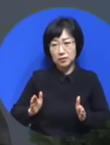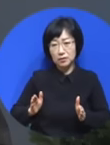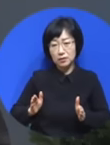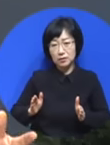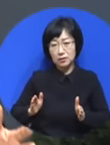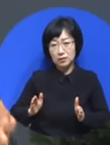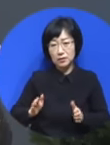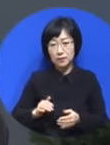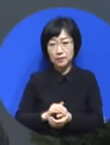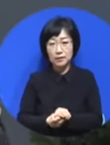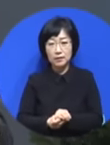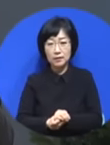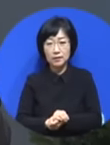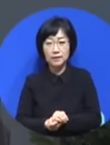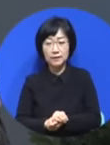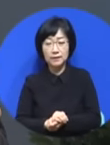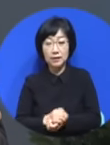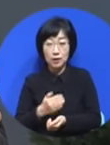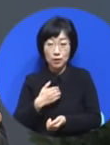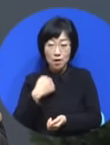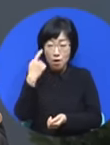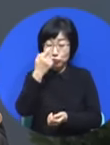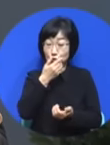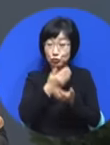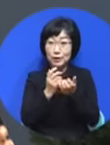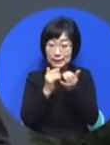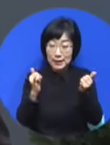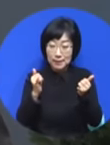우리를 위해서 정말 기도해 주십시오.